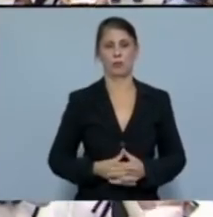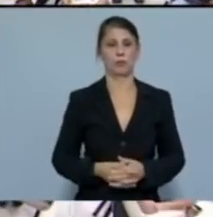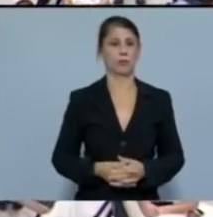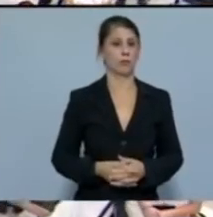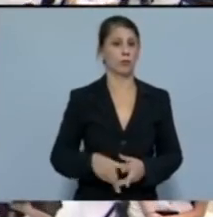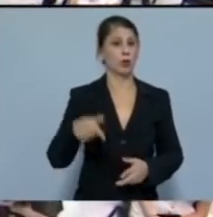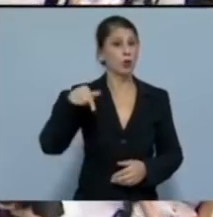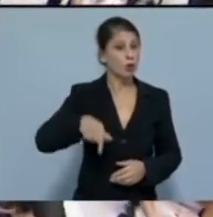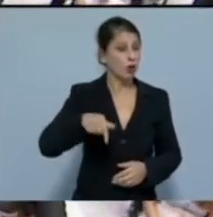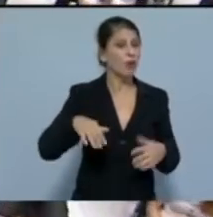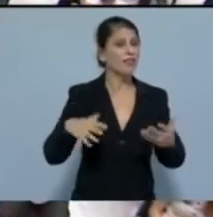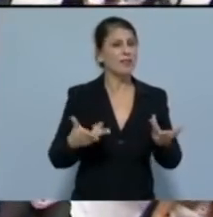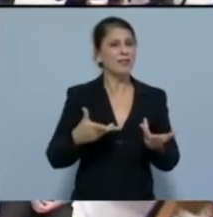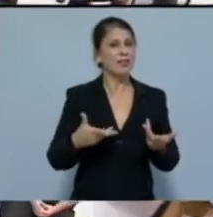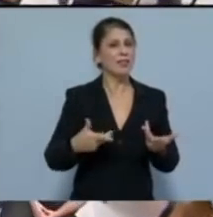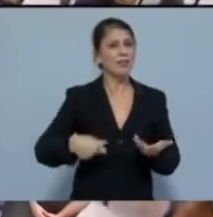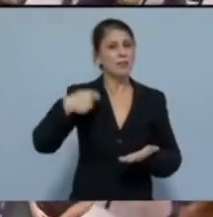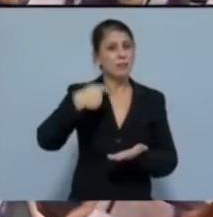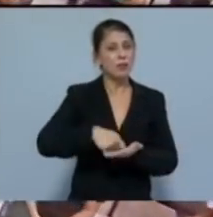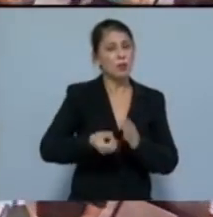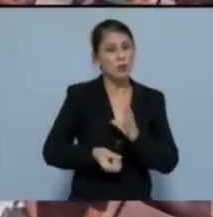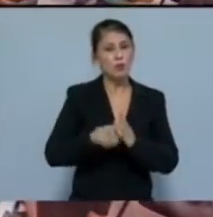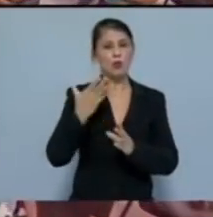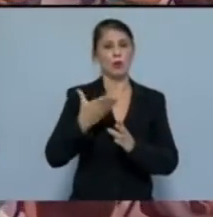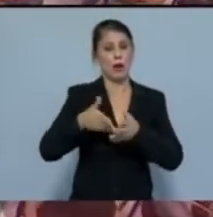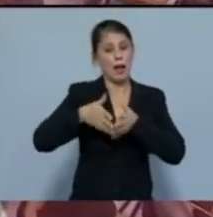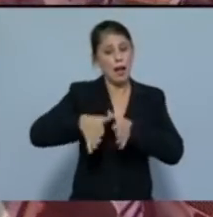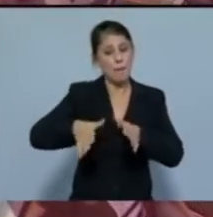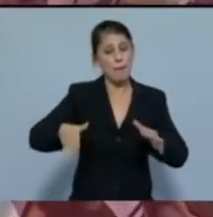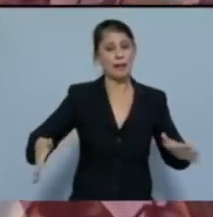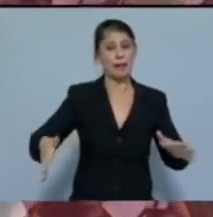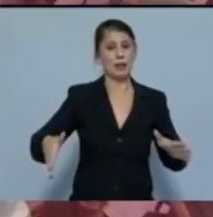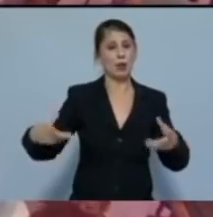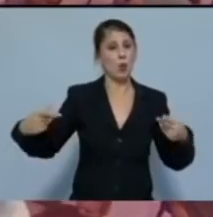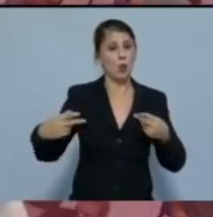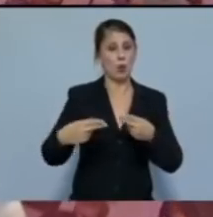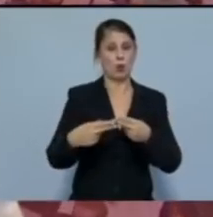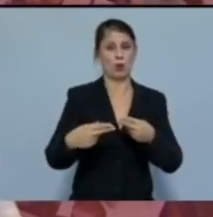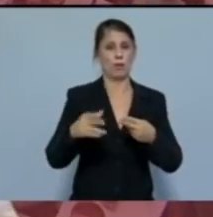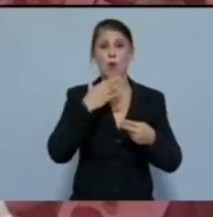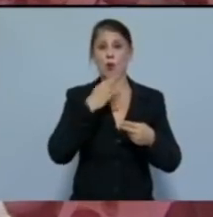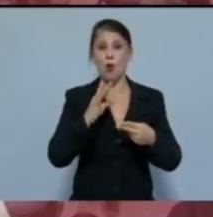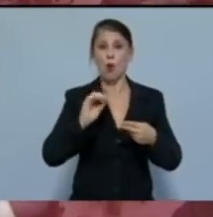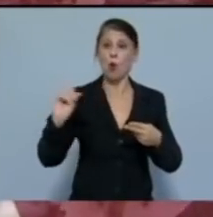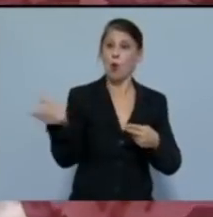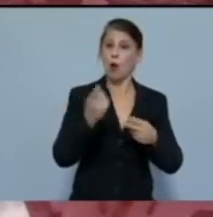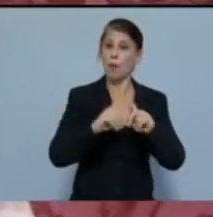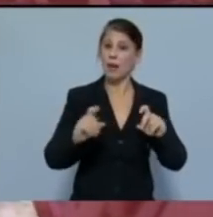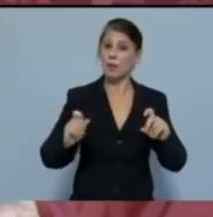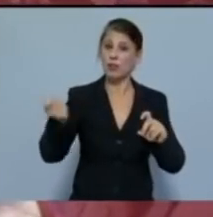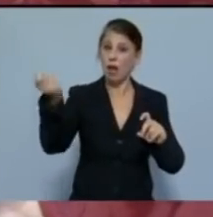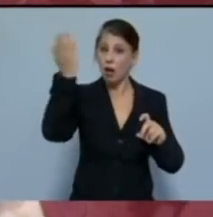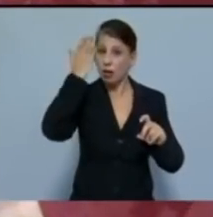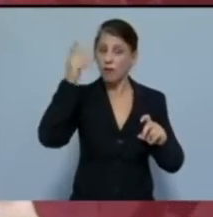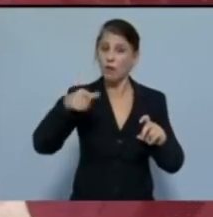πληρώνει το νέο επεκτατικό κούρεμα του βιωτικού του επίπεδου με τον πληθωρισμό και την